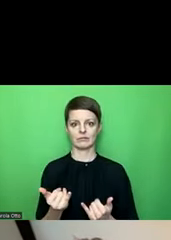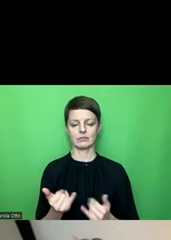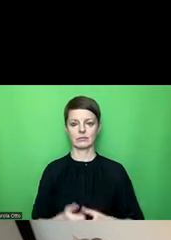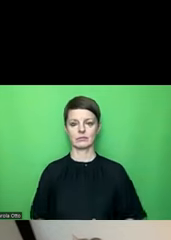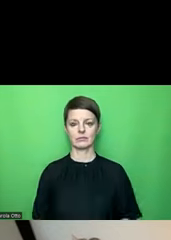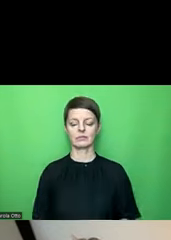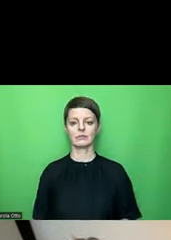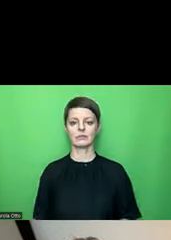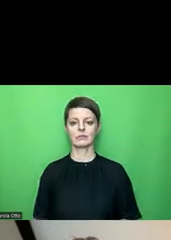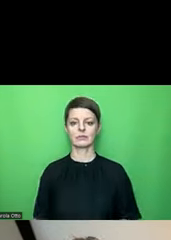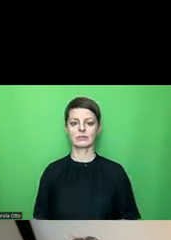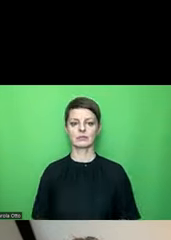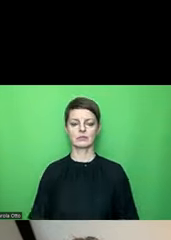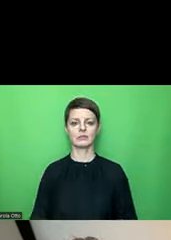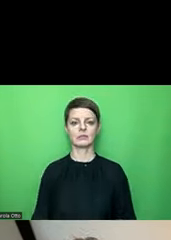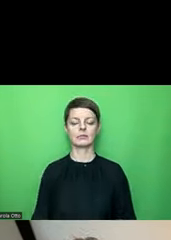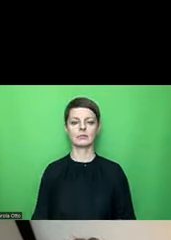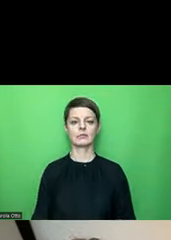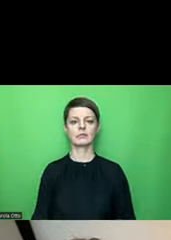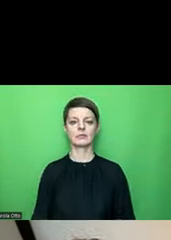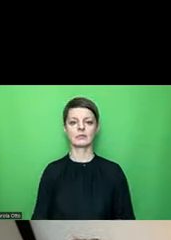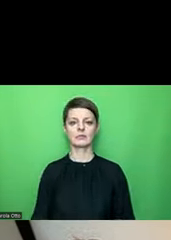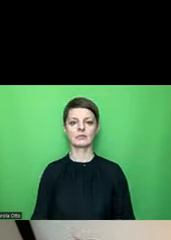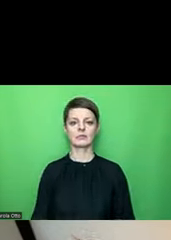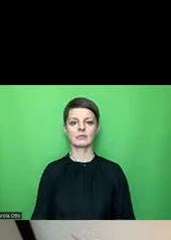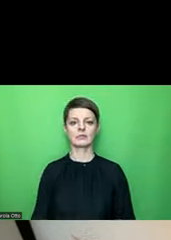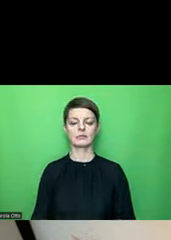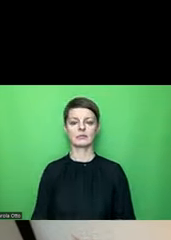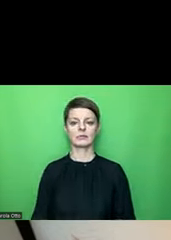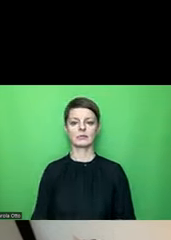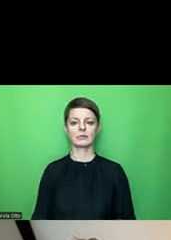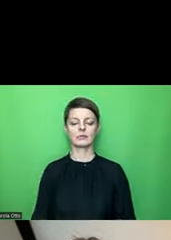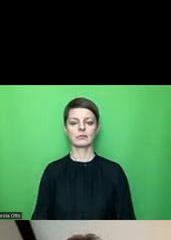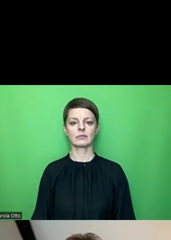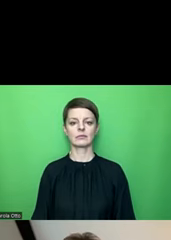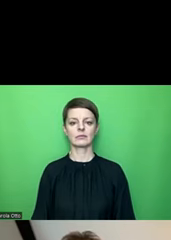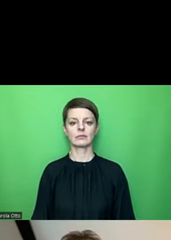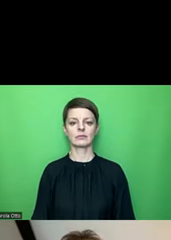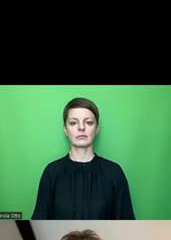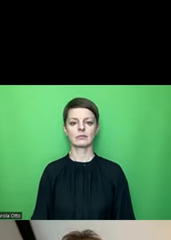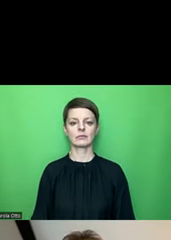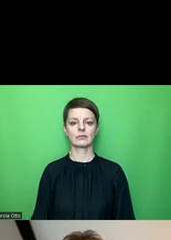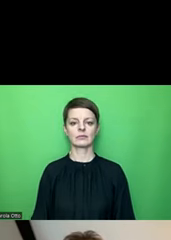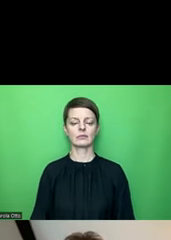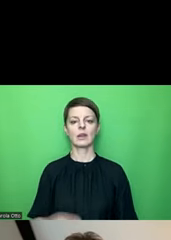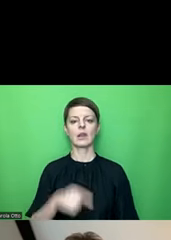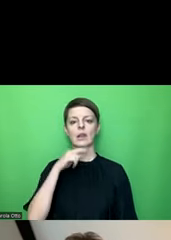Fenster verschieben. Ich schalte mal den Screenreader-Benutzer ab. Sprachausgabe wird beendet. Ich